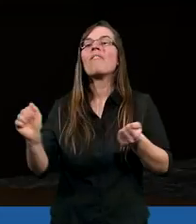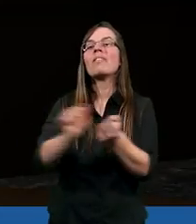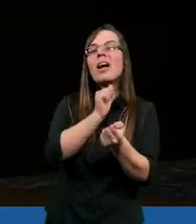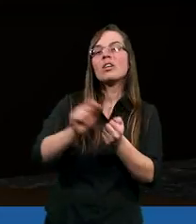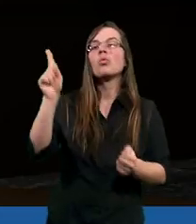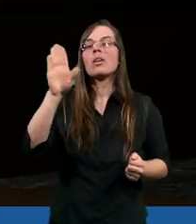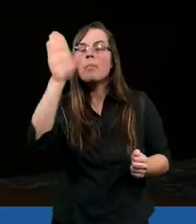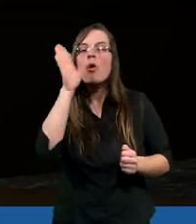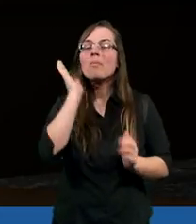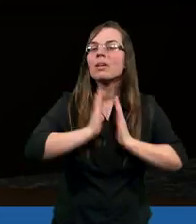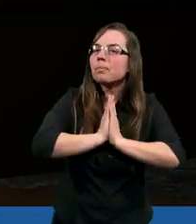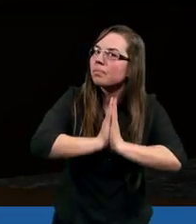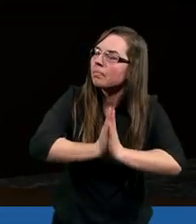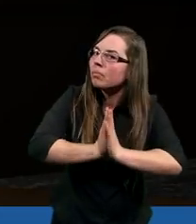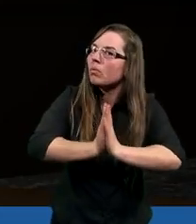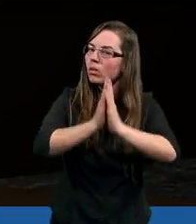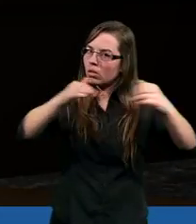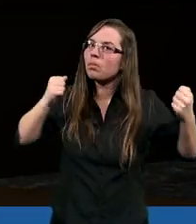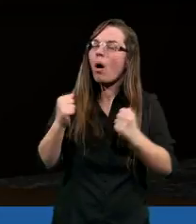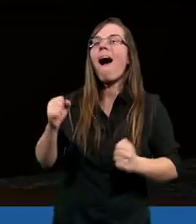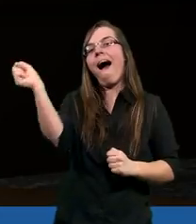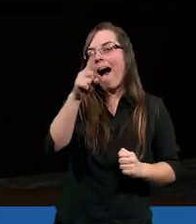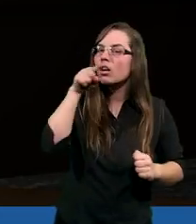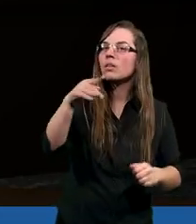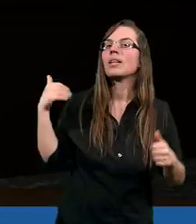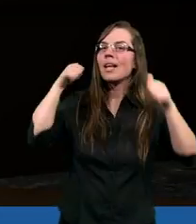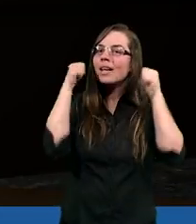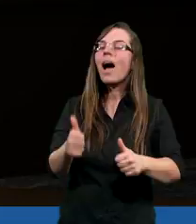Bogiem i po prostu będę prosić dotąd, aż to się stanie.